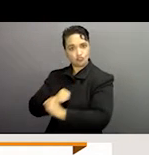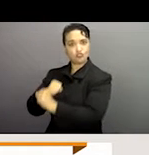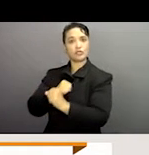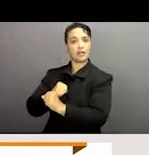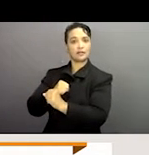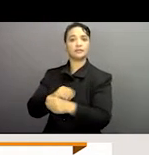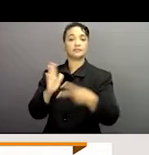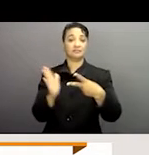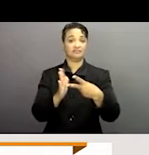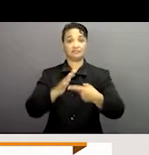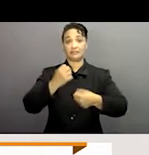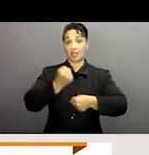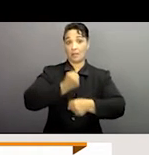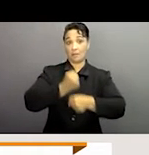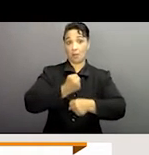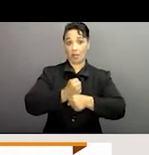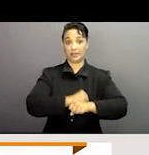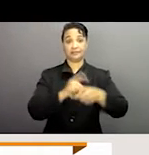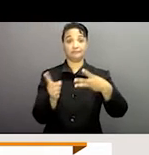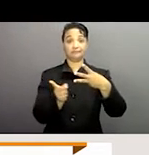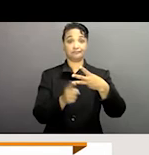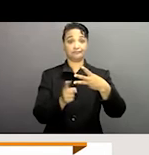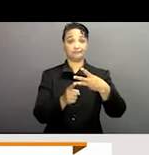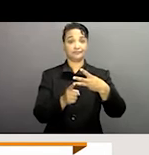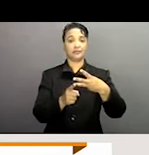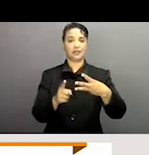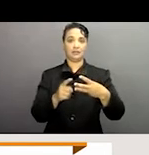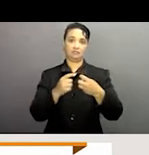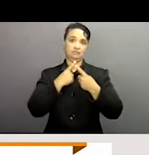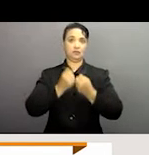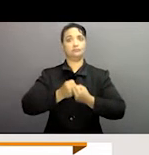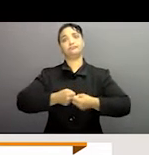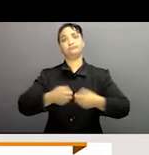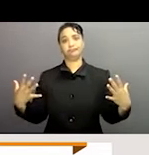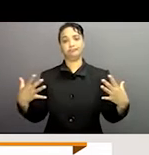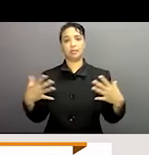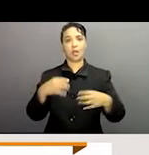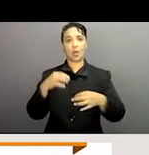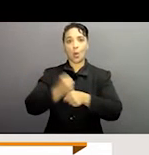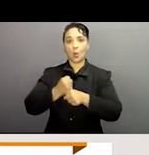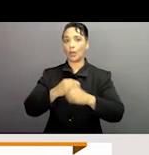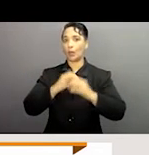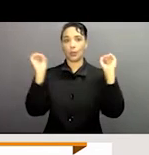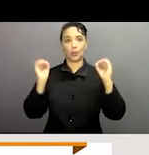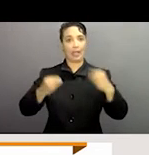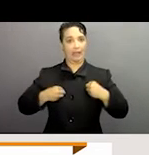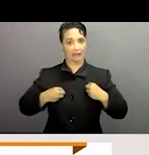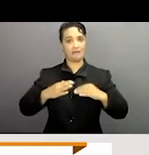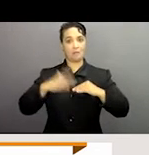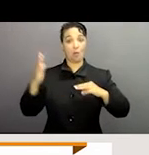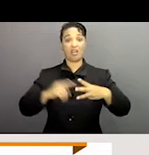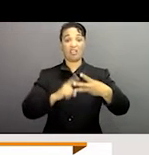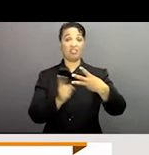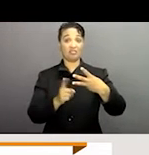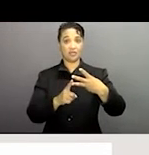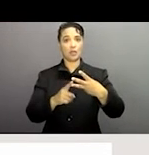aussi bien que l'impact sur la création des emplois, aussi bien que la discrimination, l'impact sur l